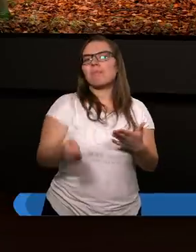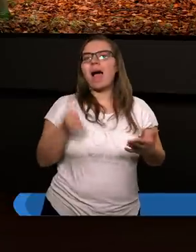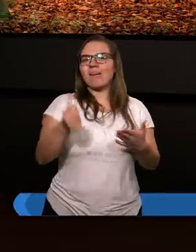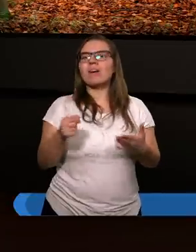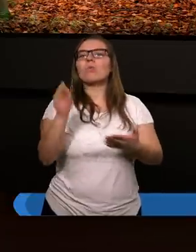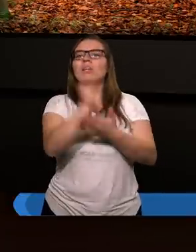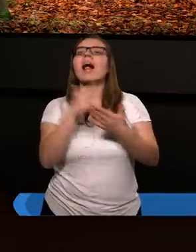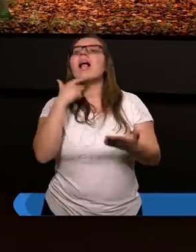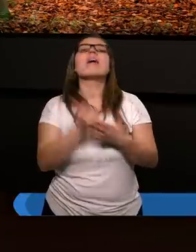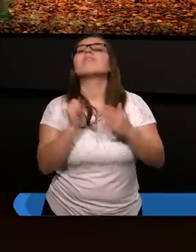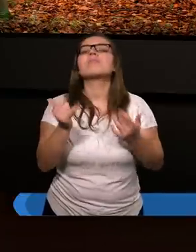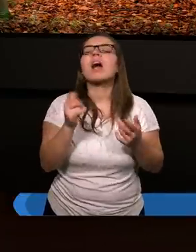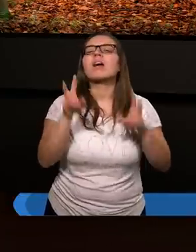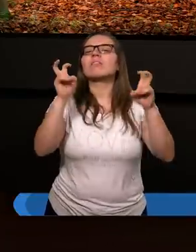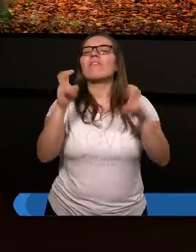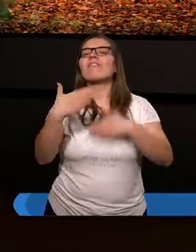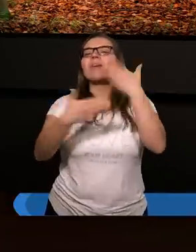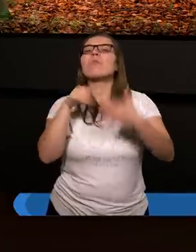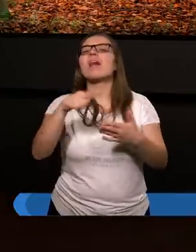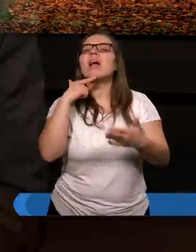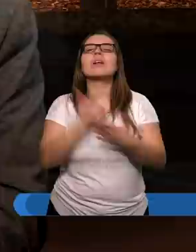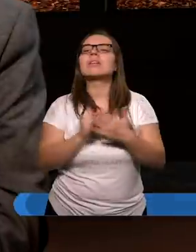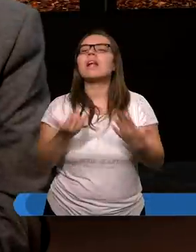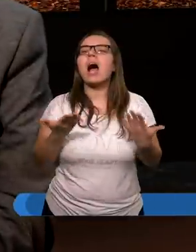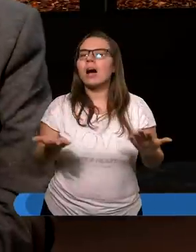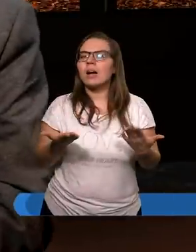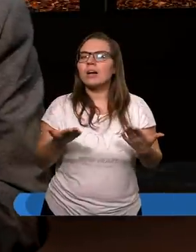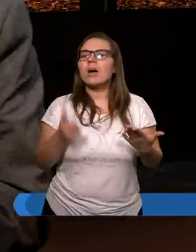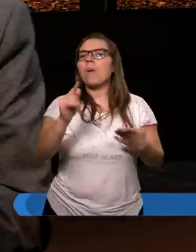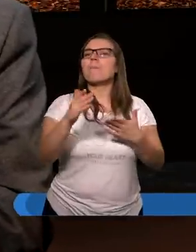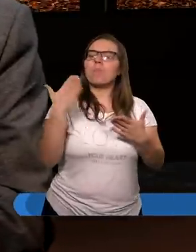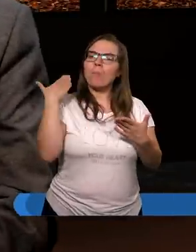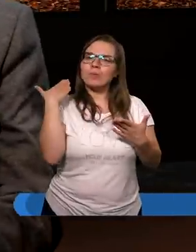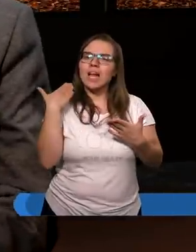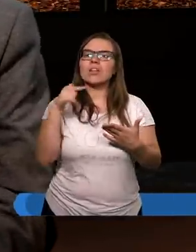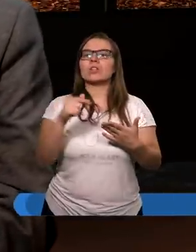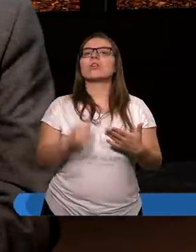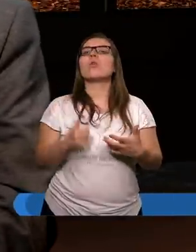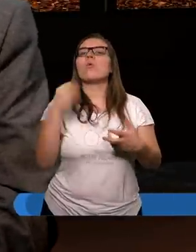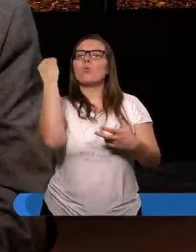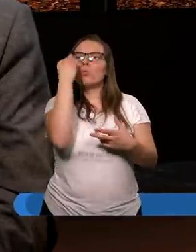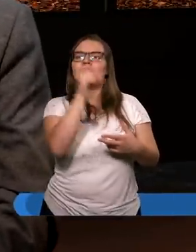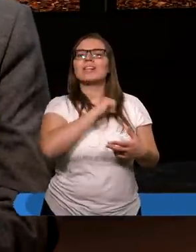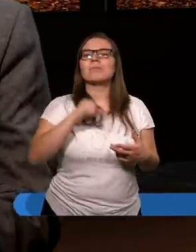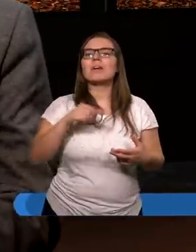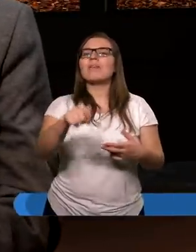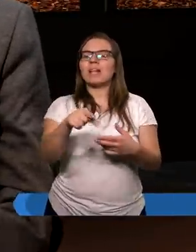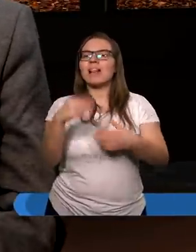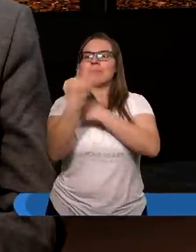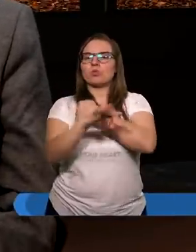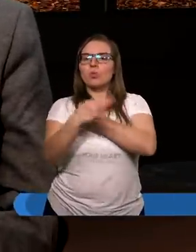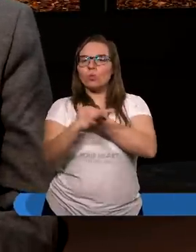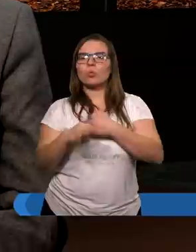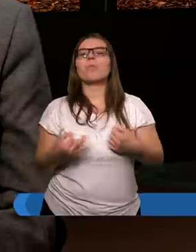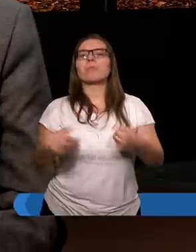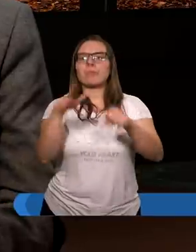list i jaka była główna wymowa tego listu? Poprzednio uczyliśmy się w naszym studium,